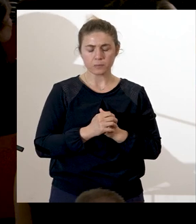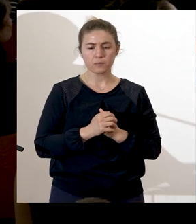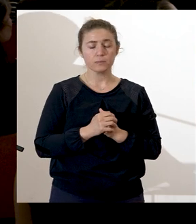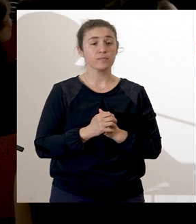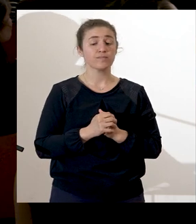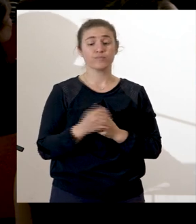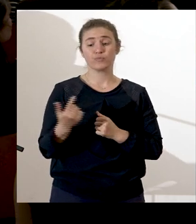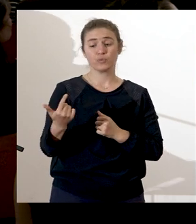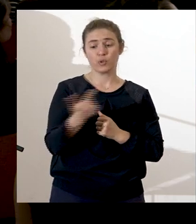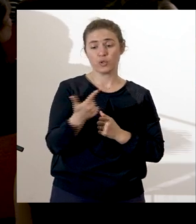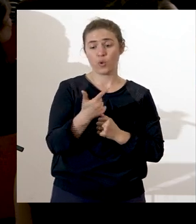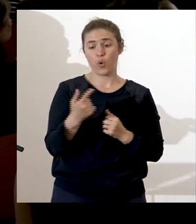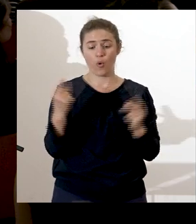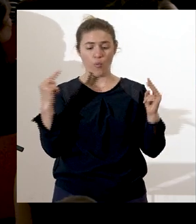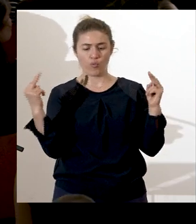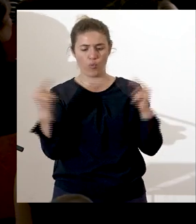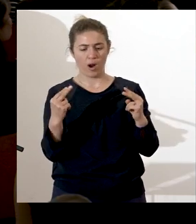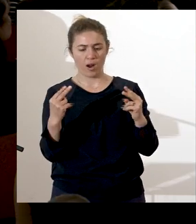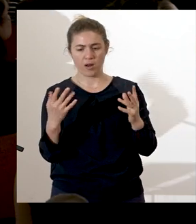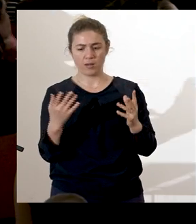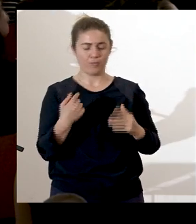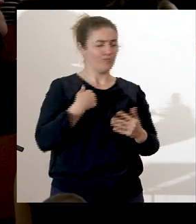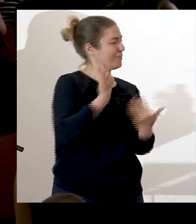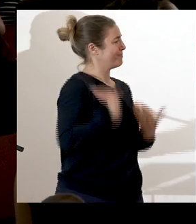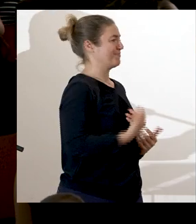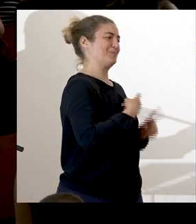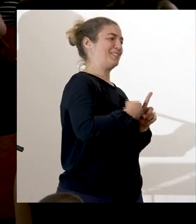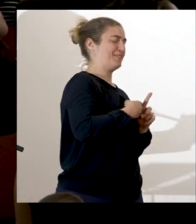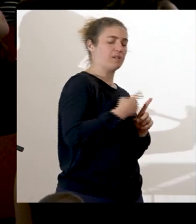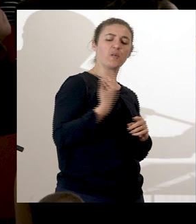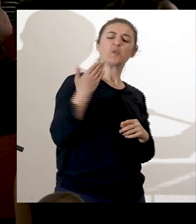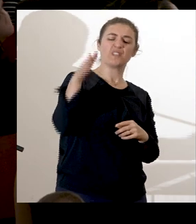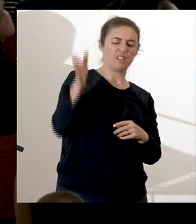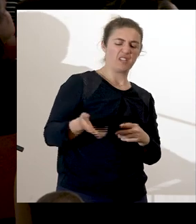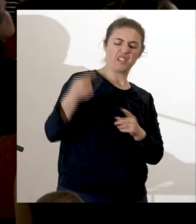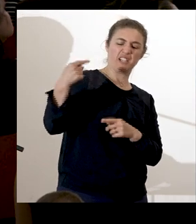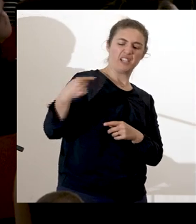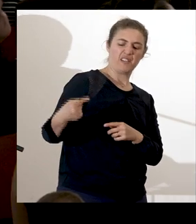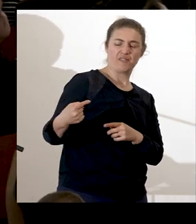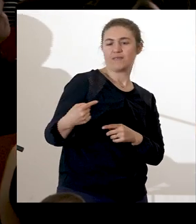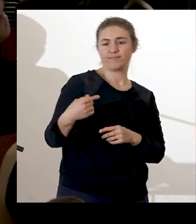tendance à se percevoir sous une catégorie positive et les autres sous une catégorie négative.